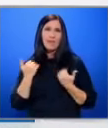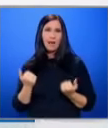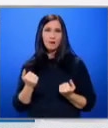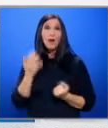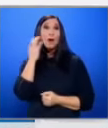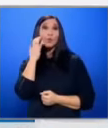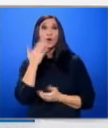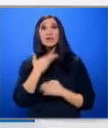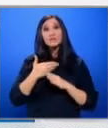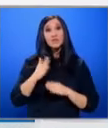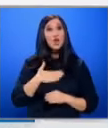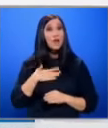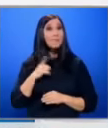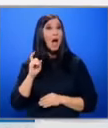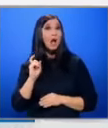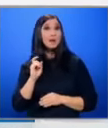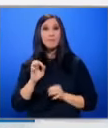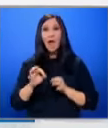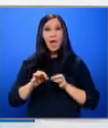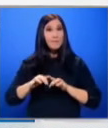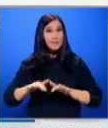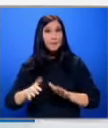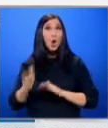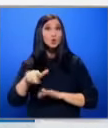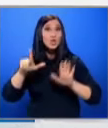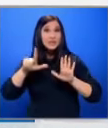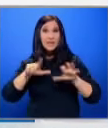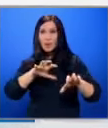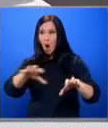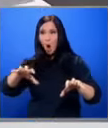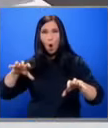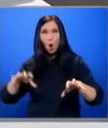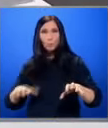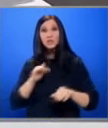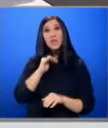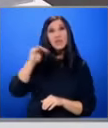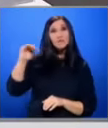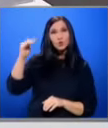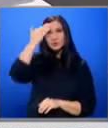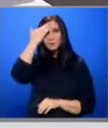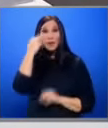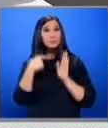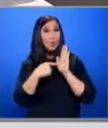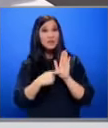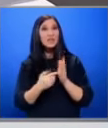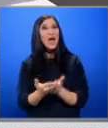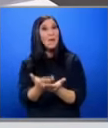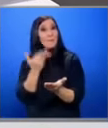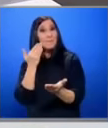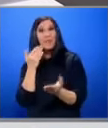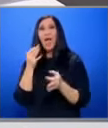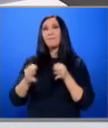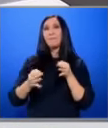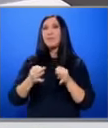В Бургас вече има грипна епидемия Но в още 7 области нивата на заболеваемост Показват пред епедемична ситуация